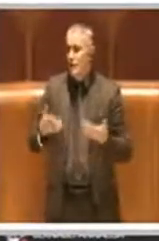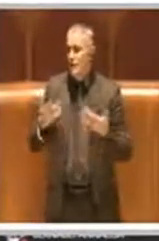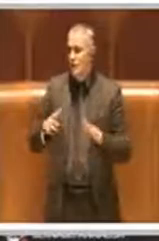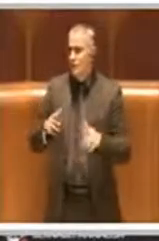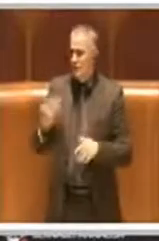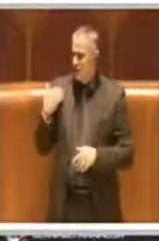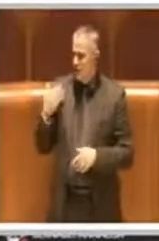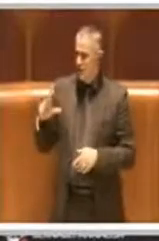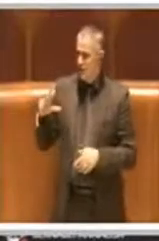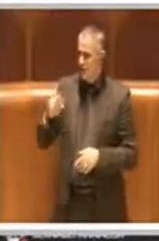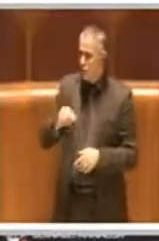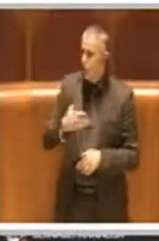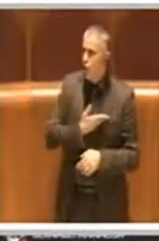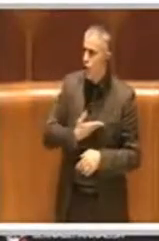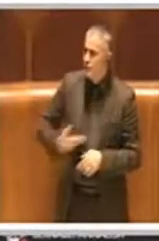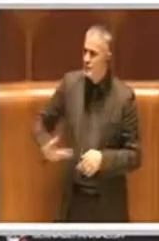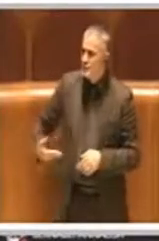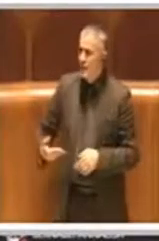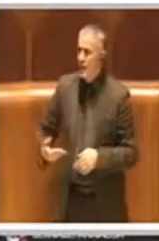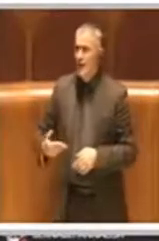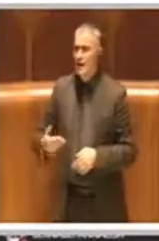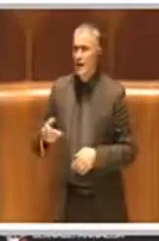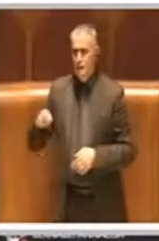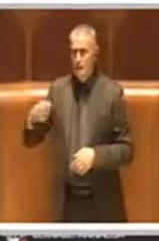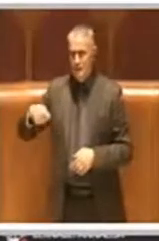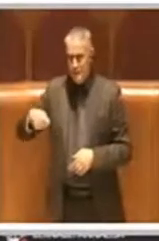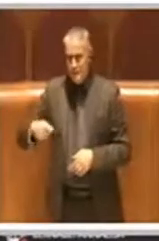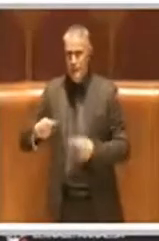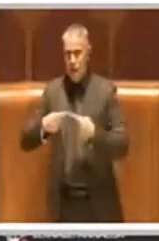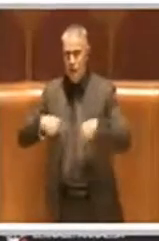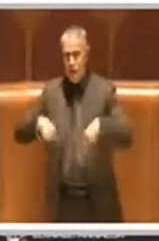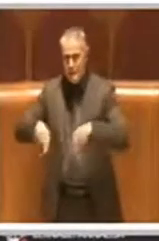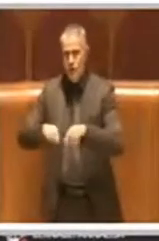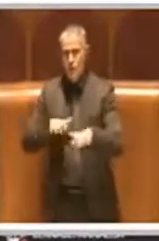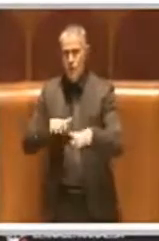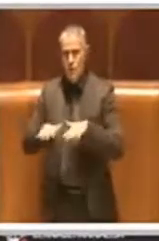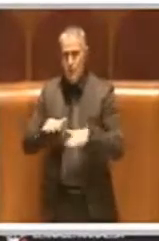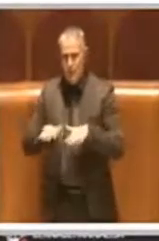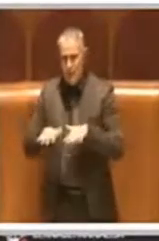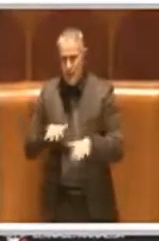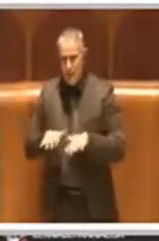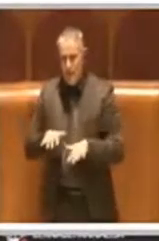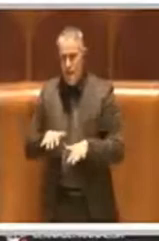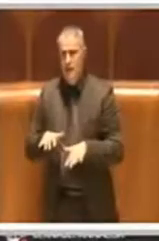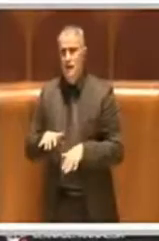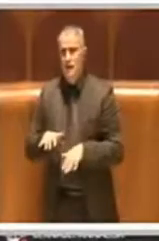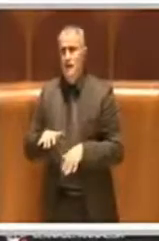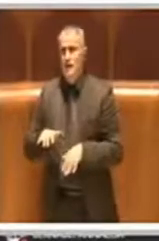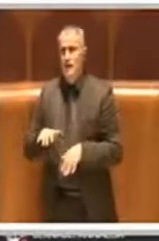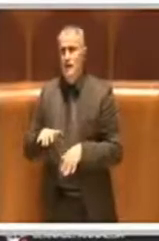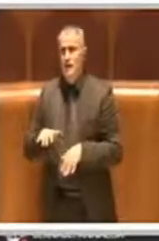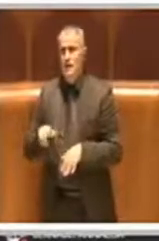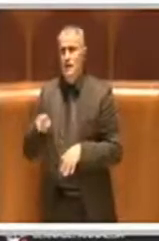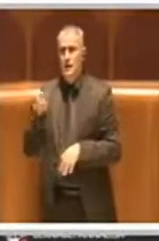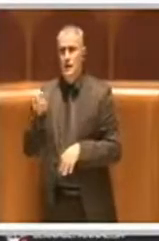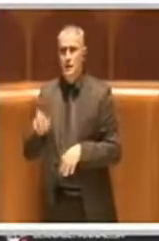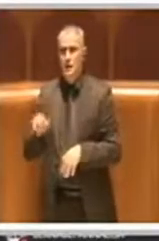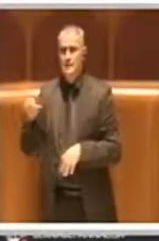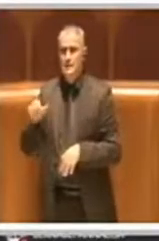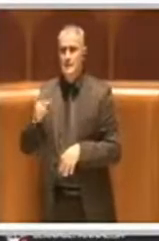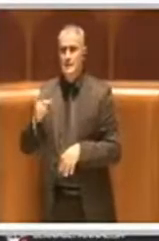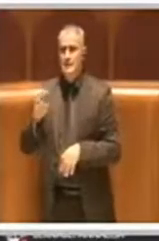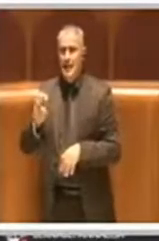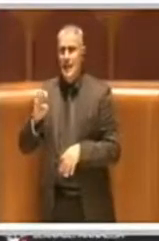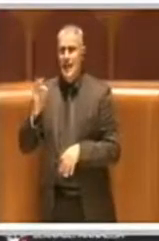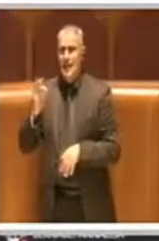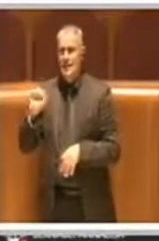Presidente della Commissione Mobilità, Rivo Stefano,